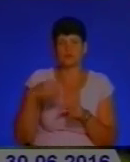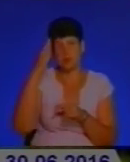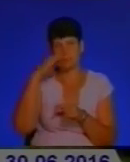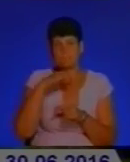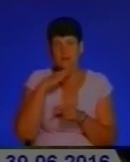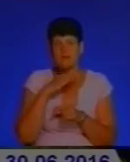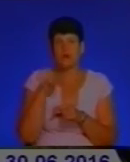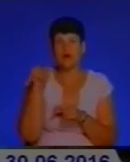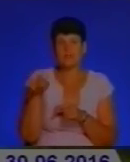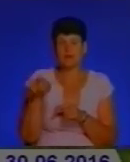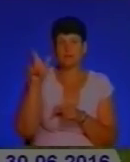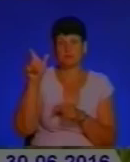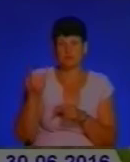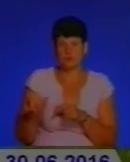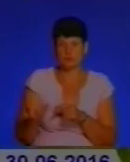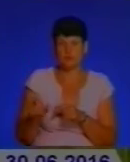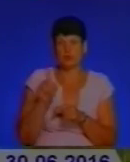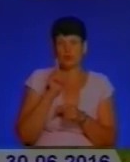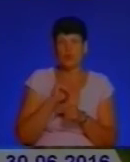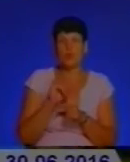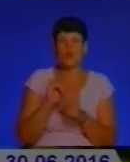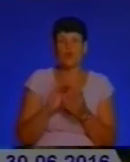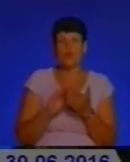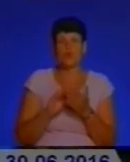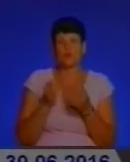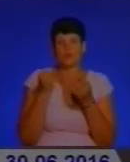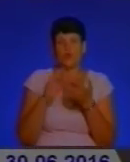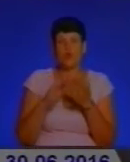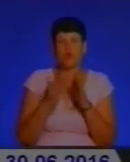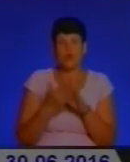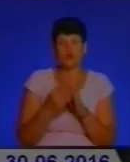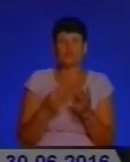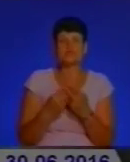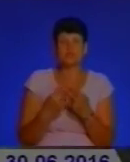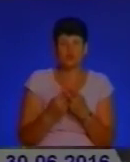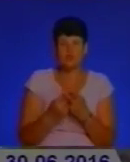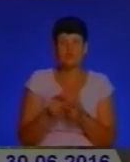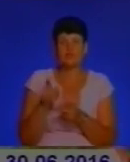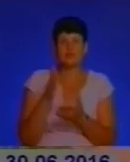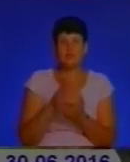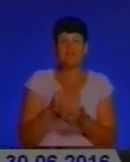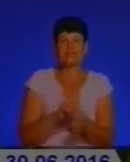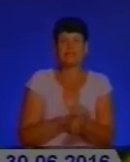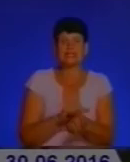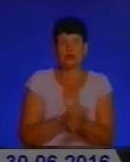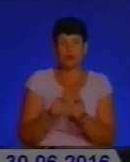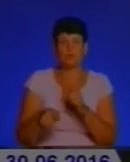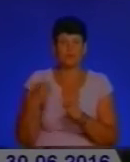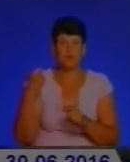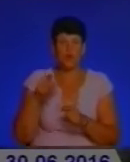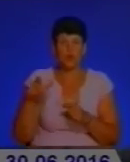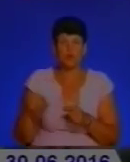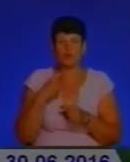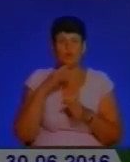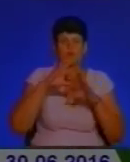а сам підозруваний у вбивстві наразі умовно засуджений. Проблеми із законом чоловіки мали через наркозлочини. Люди кажуть і про